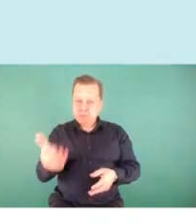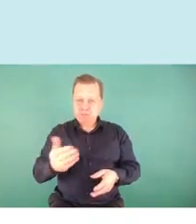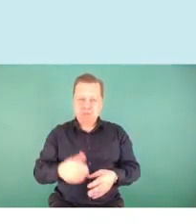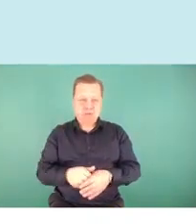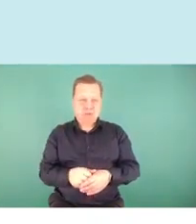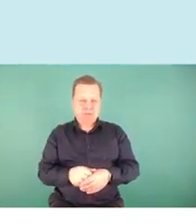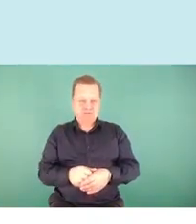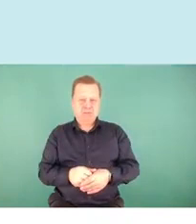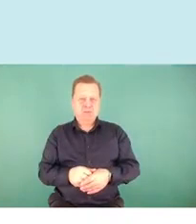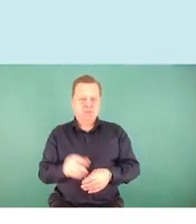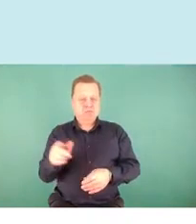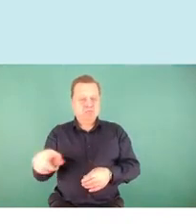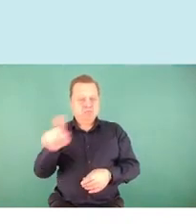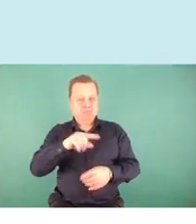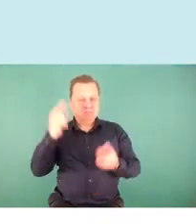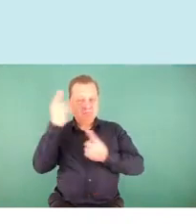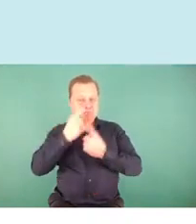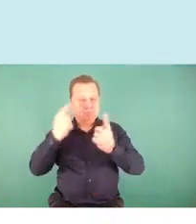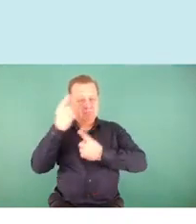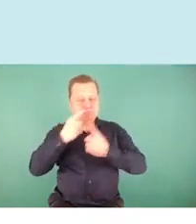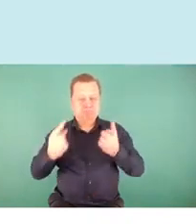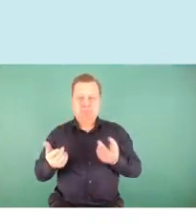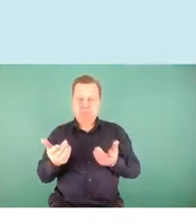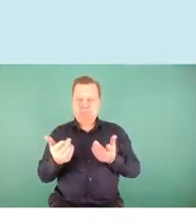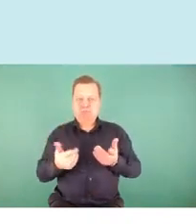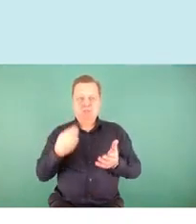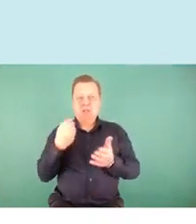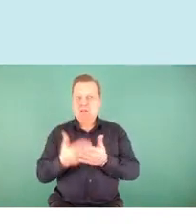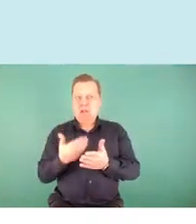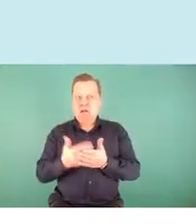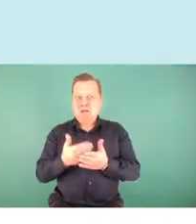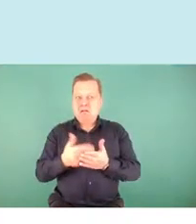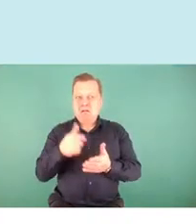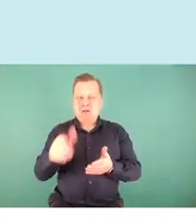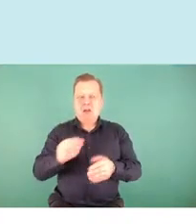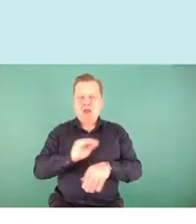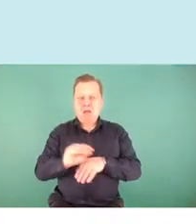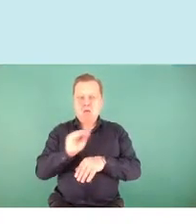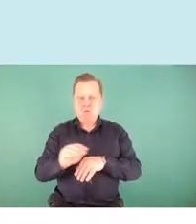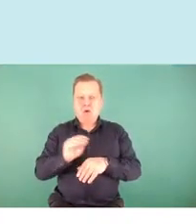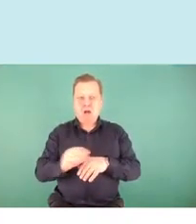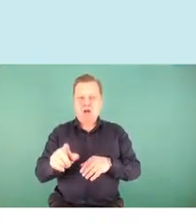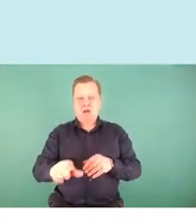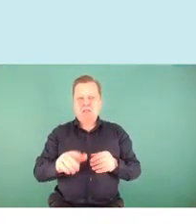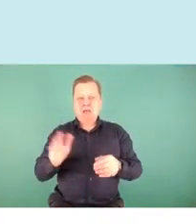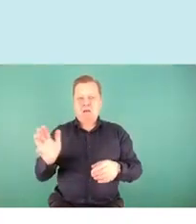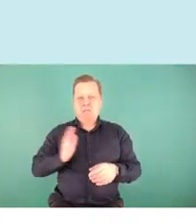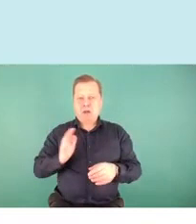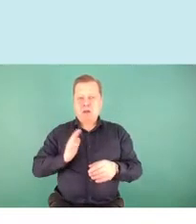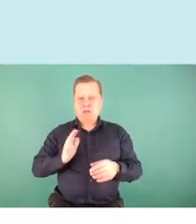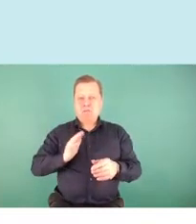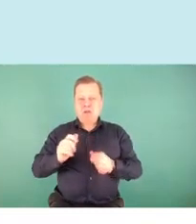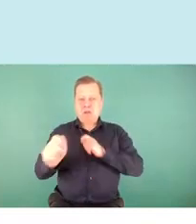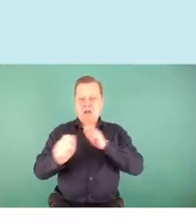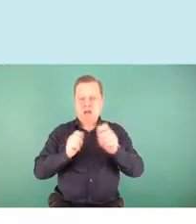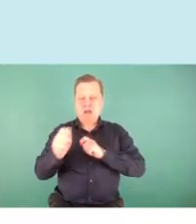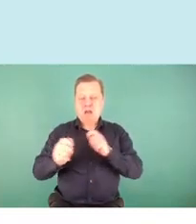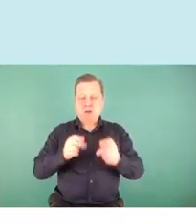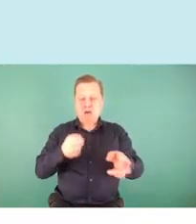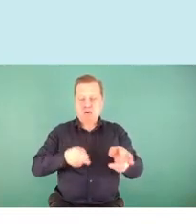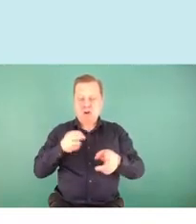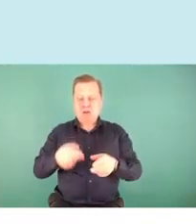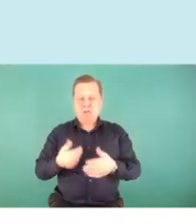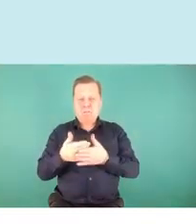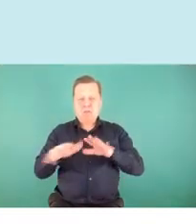wszyscy zastanowili się nad tym, dlaczego w ogóle edukacja w zakresie bezpieczeństwa w transporcie kolejowym, na terenach kolejowych, w